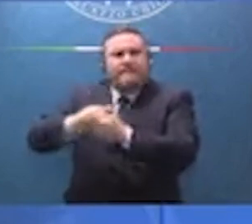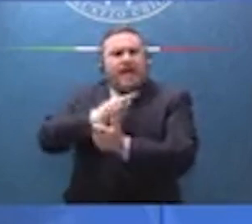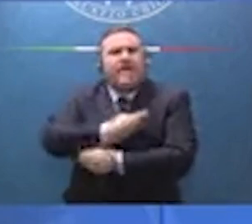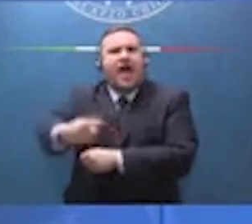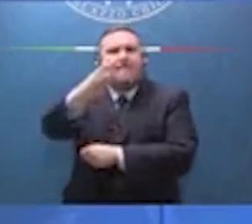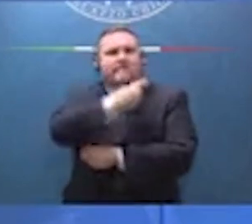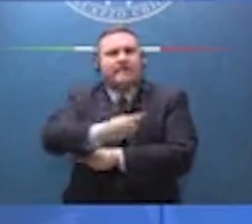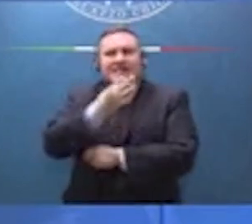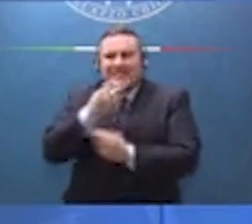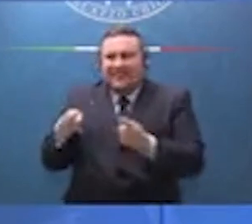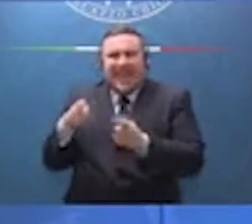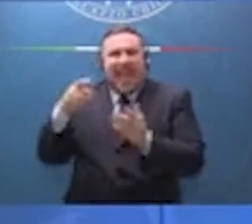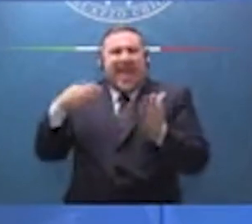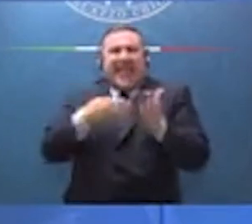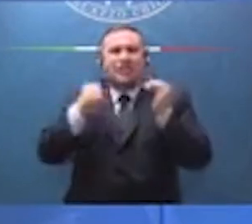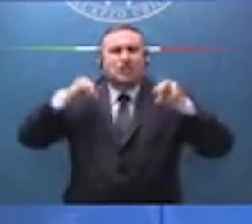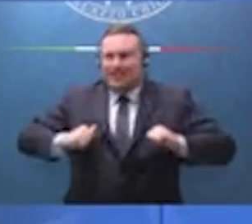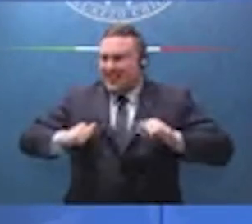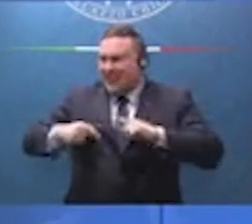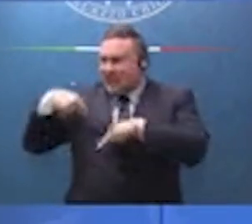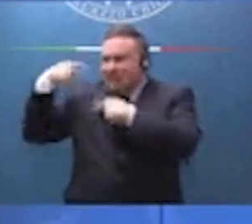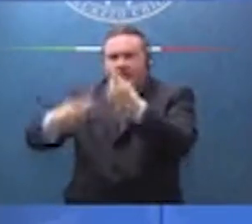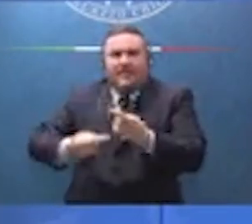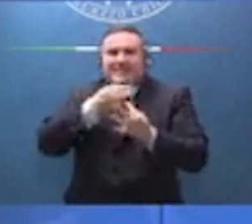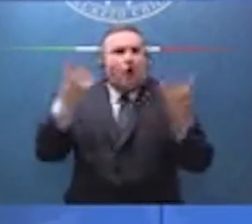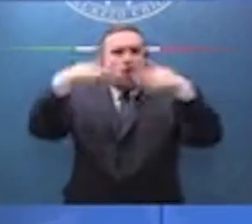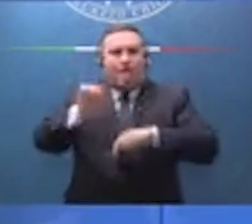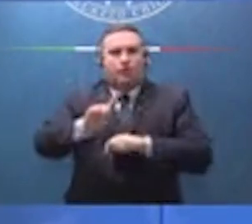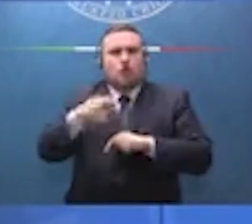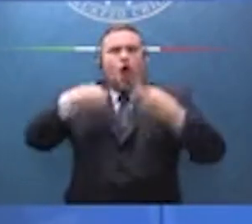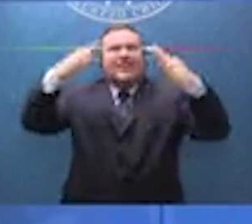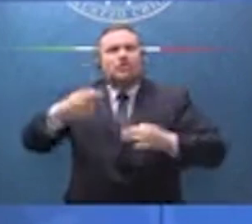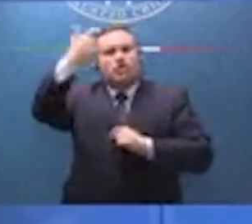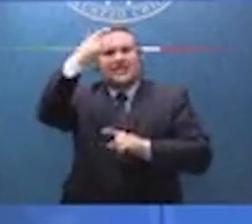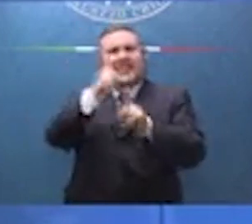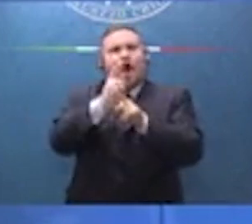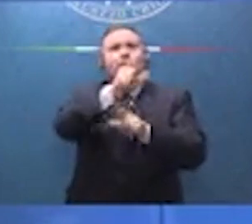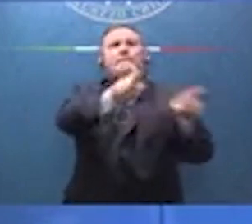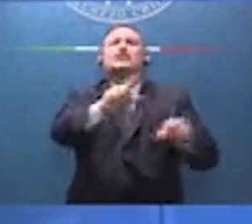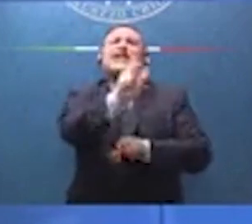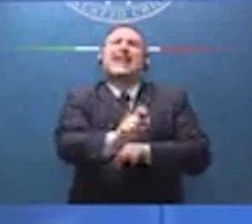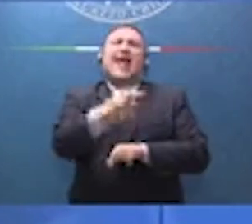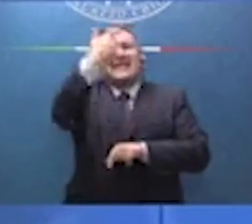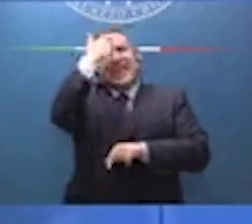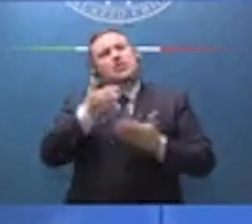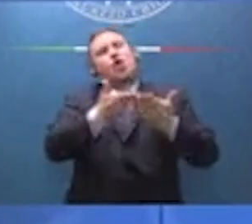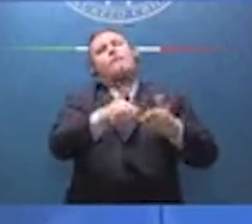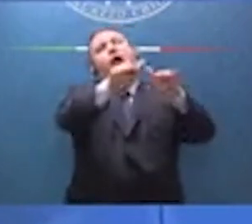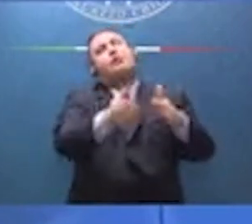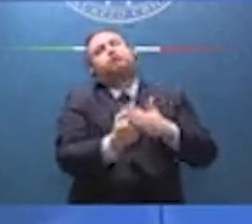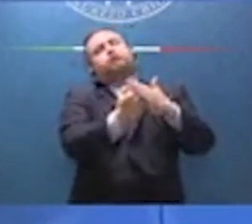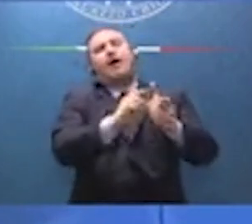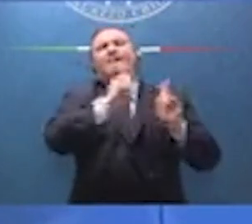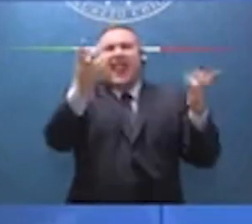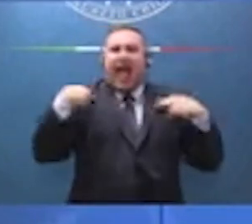funzionato come doveva funzionare. O abbiamo stabilito il principio che per alcuni italiani lo Stato se ne occupa all'infinito. Io credo che lo Stato se ne